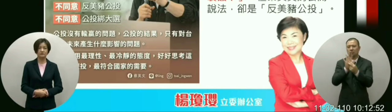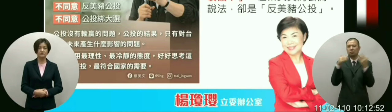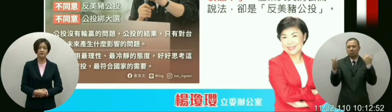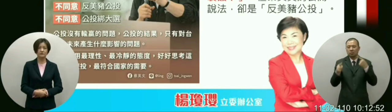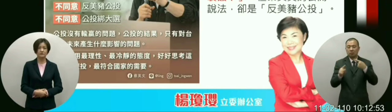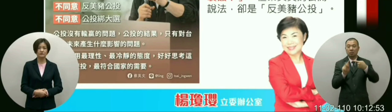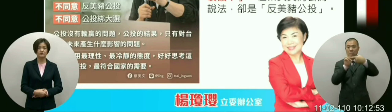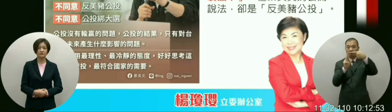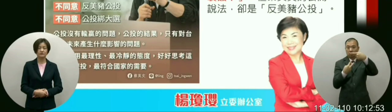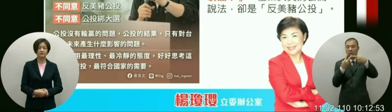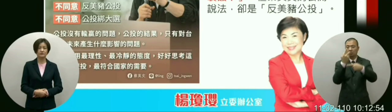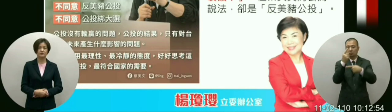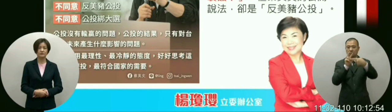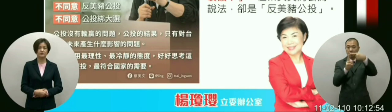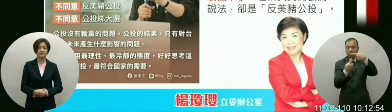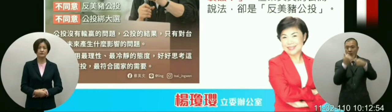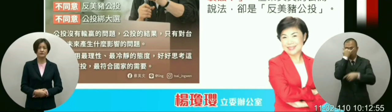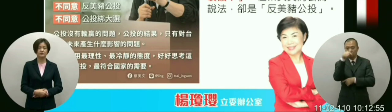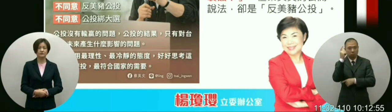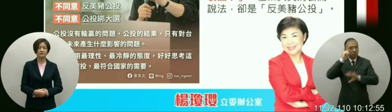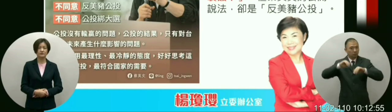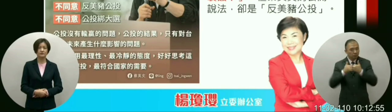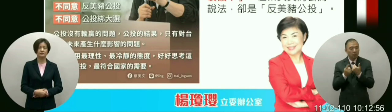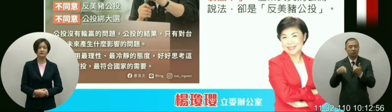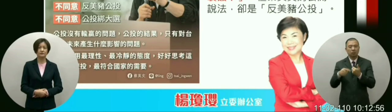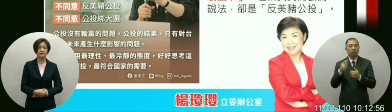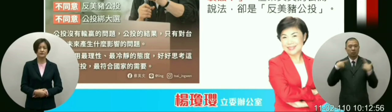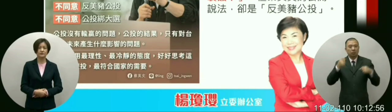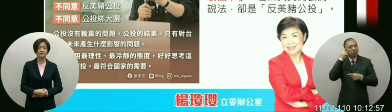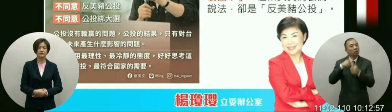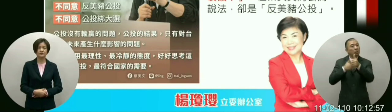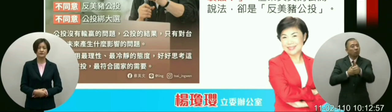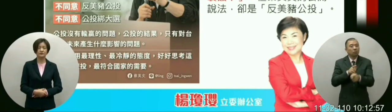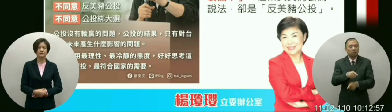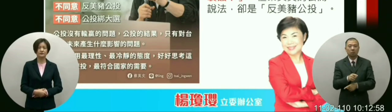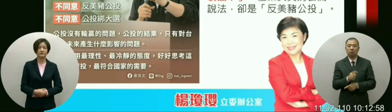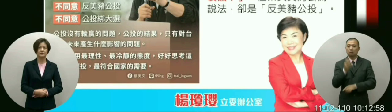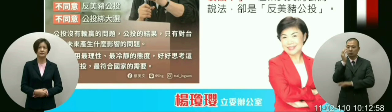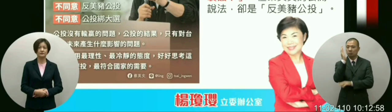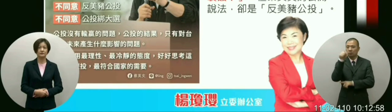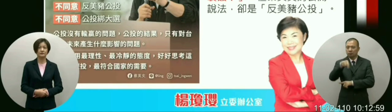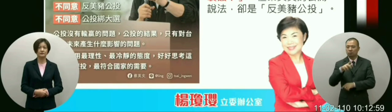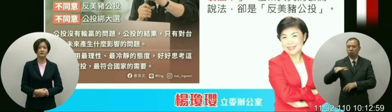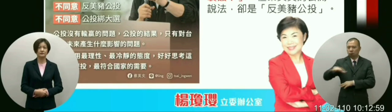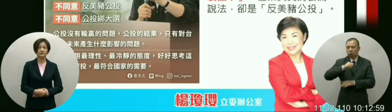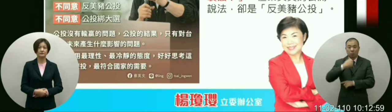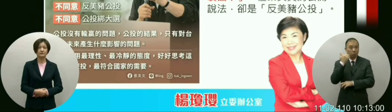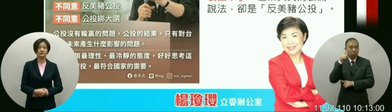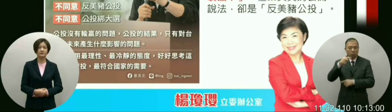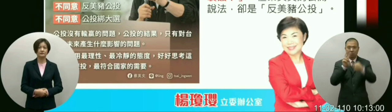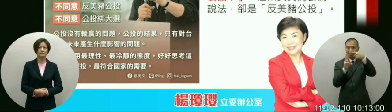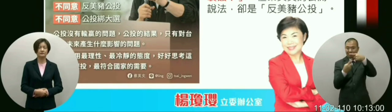莱猪公投的主文明明他写的是你是否同意政府应全面的禁止